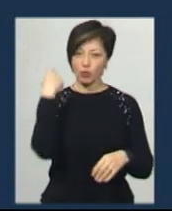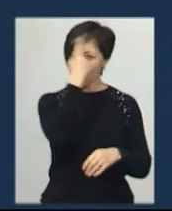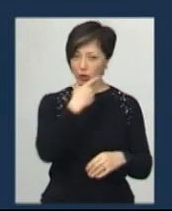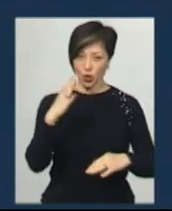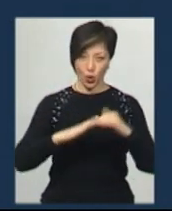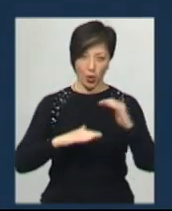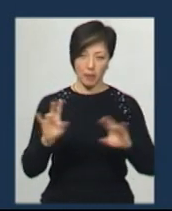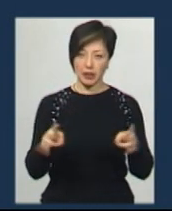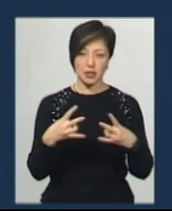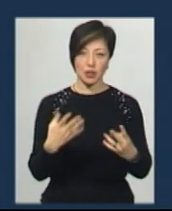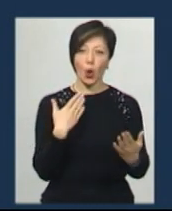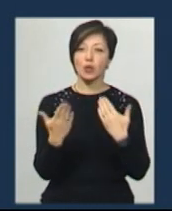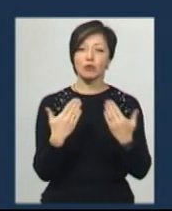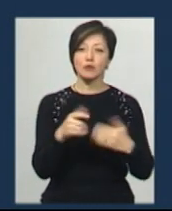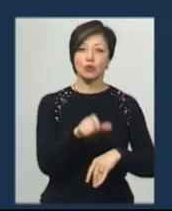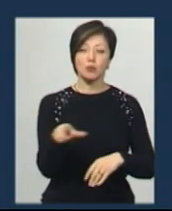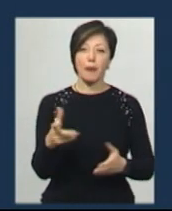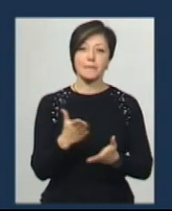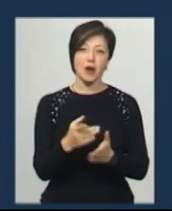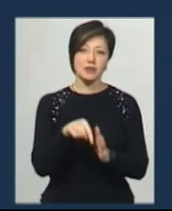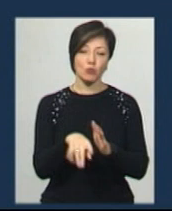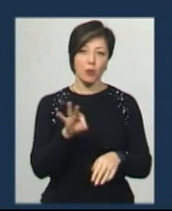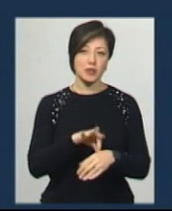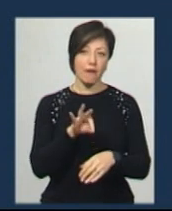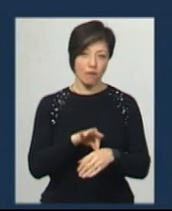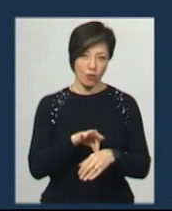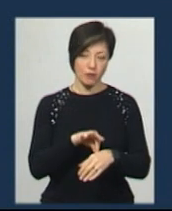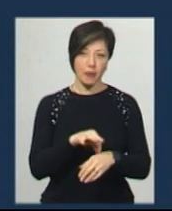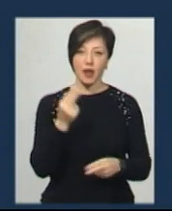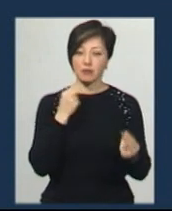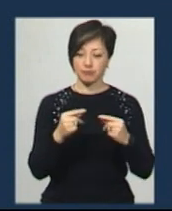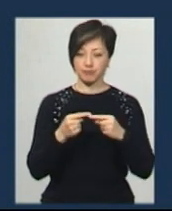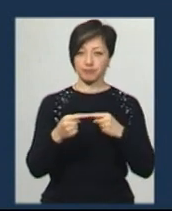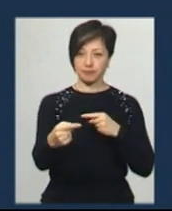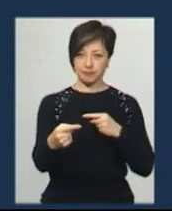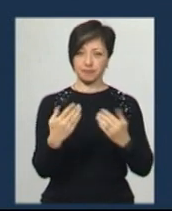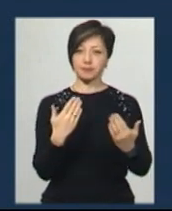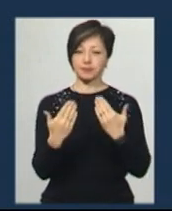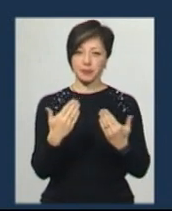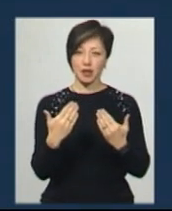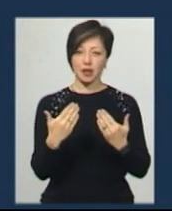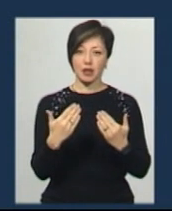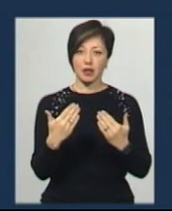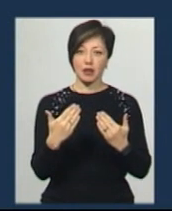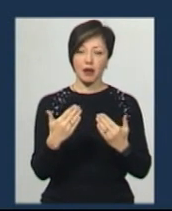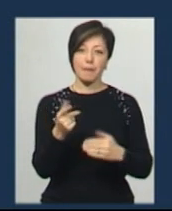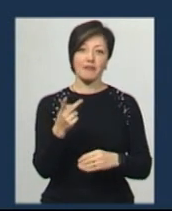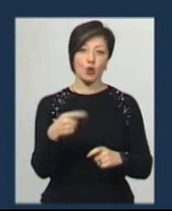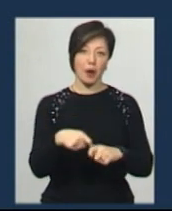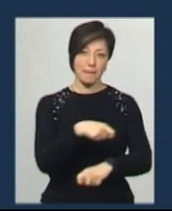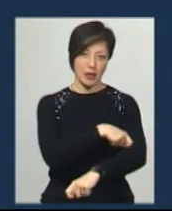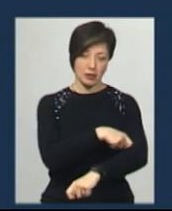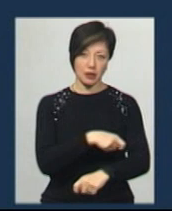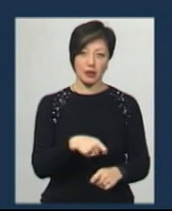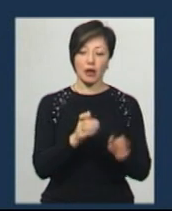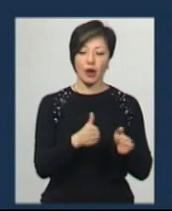руками. Не слід контактувати з людьми, котрі мають симптоми захворювання. Оптимальна дистанція до співрозмовника має бути не менше, як півтора метри.